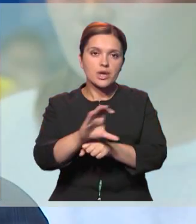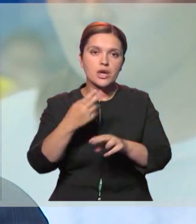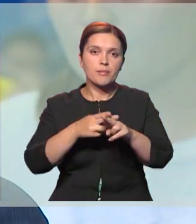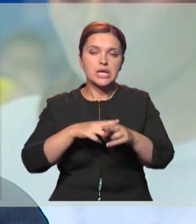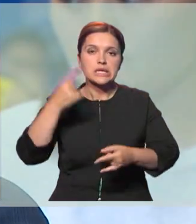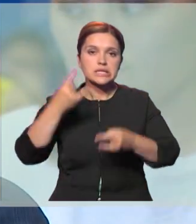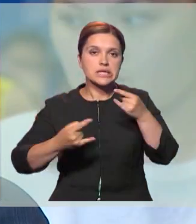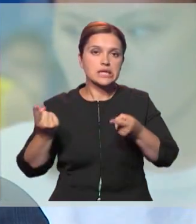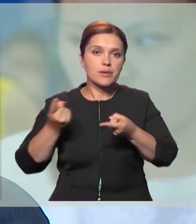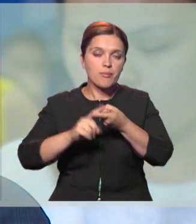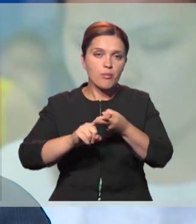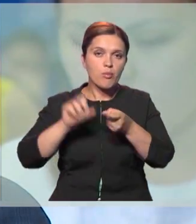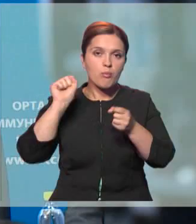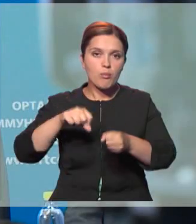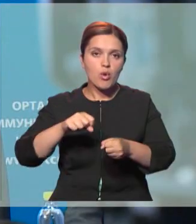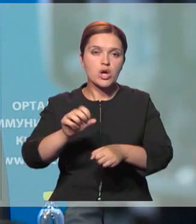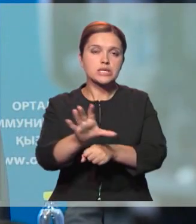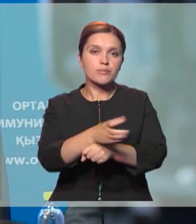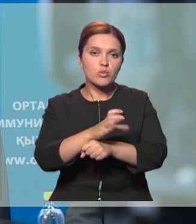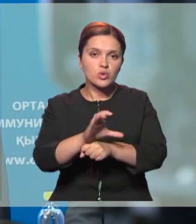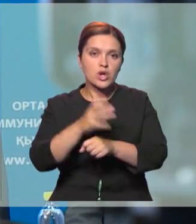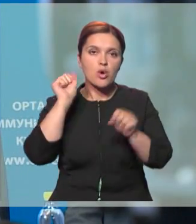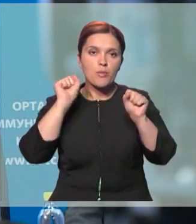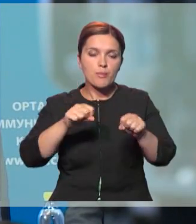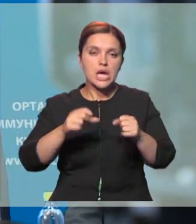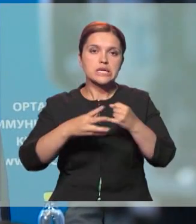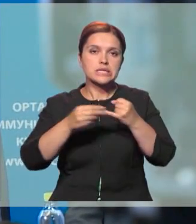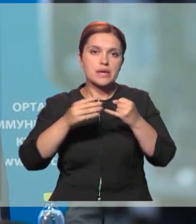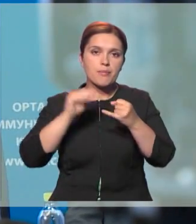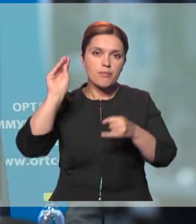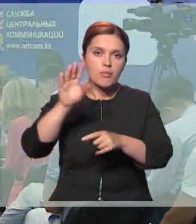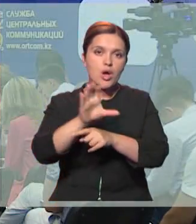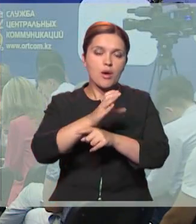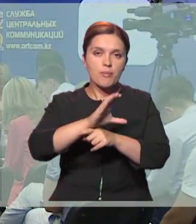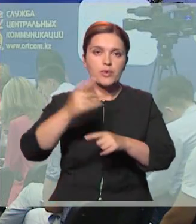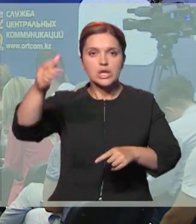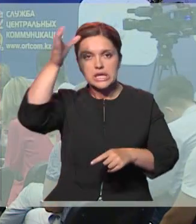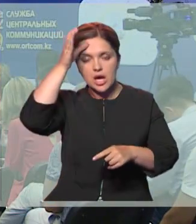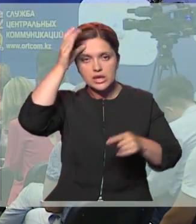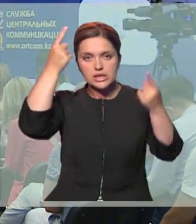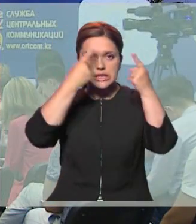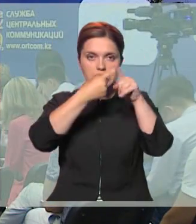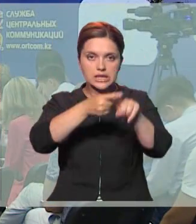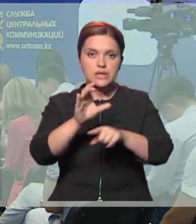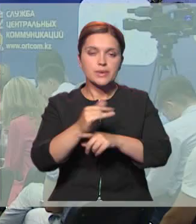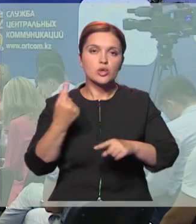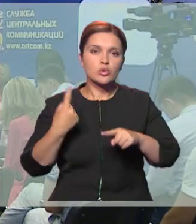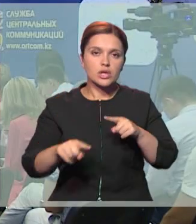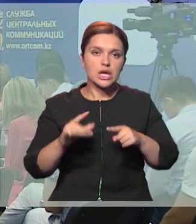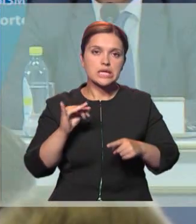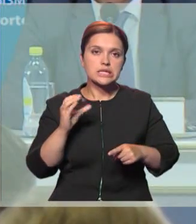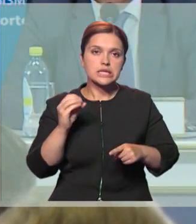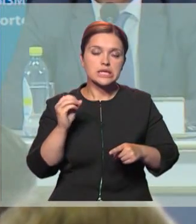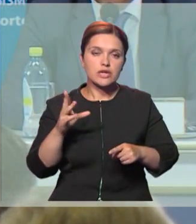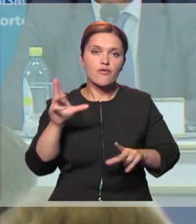аппаратов, таких как телекоммуникационные спутники, спутники дистанционного зондирования Земли, научно-технологические спутники и другие.